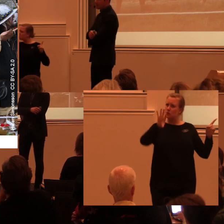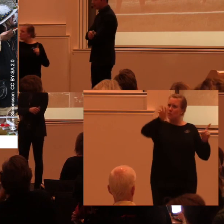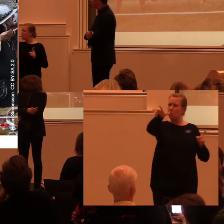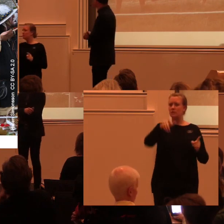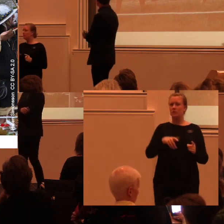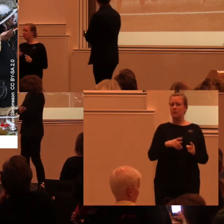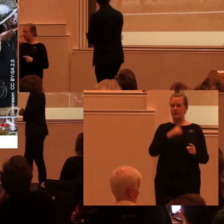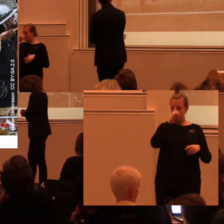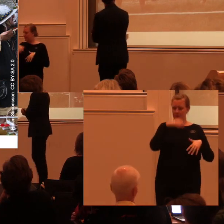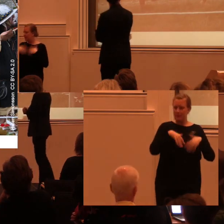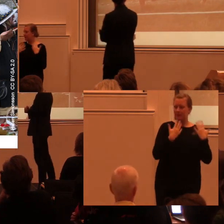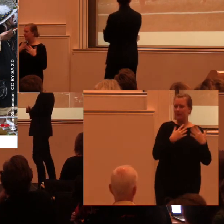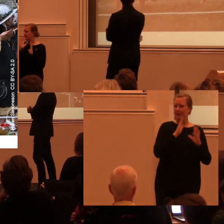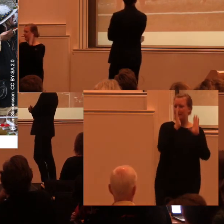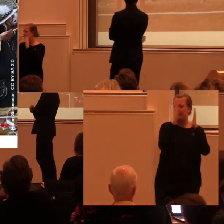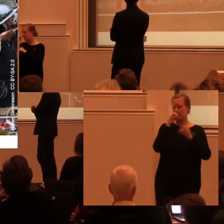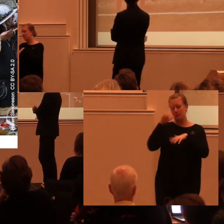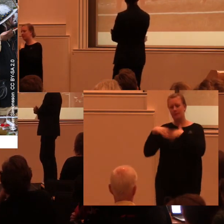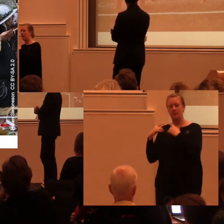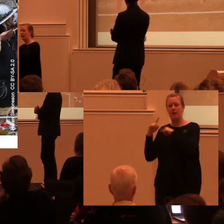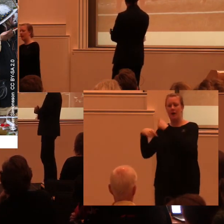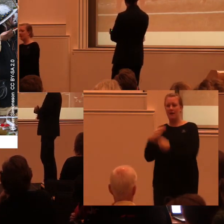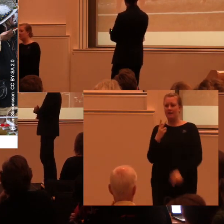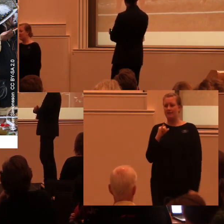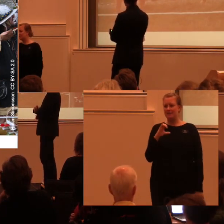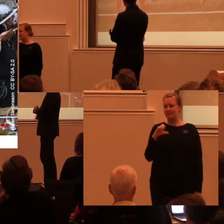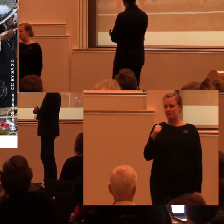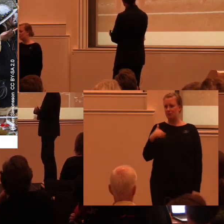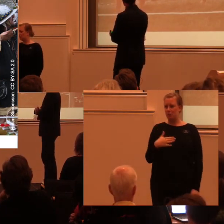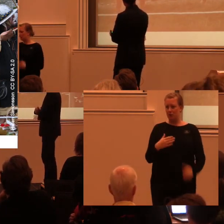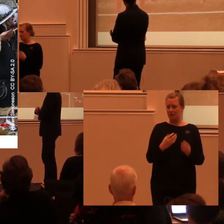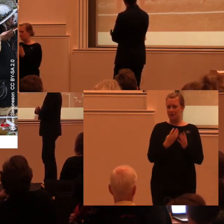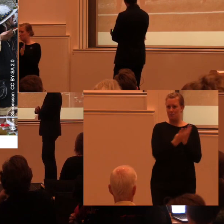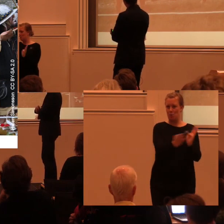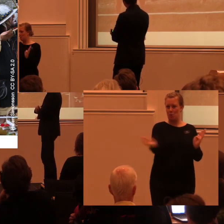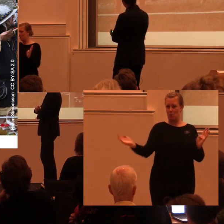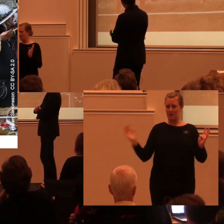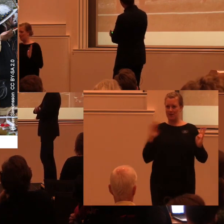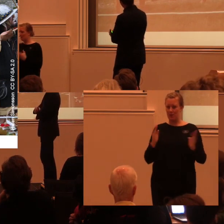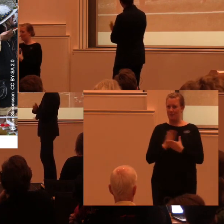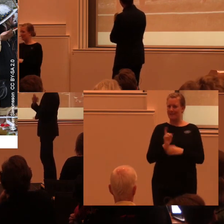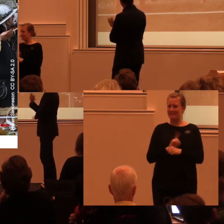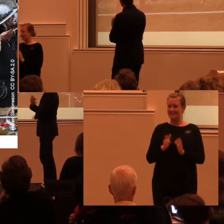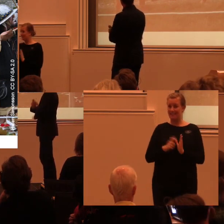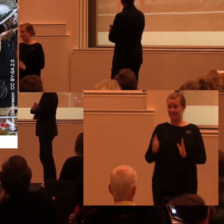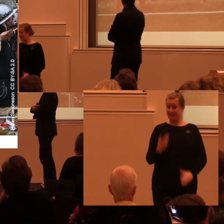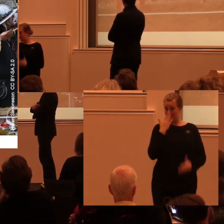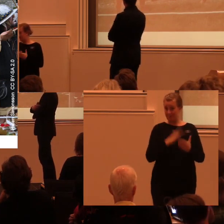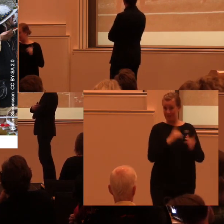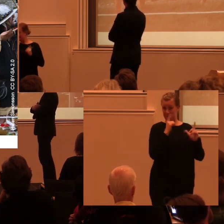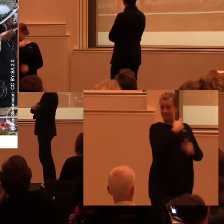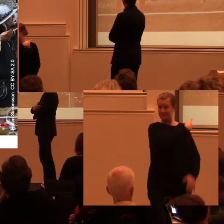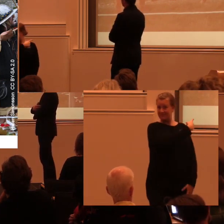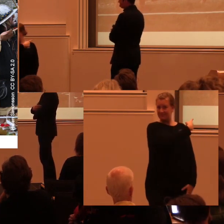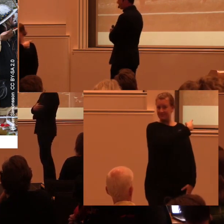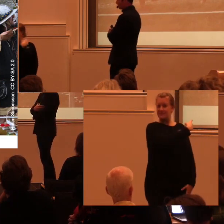kulturarv. Här har vi Visby Ringmur i bakgrunden och ett inslag från Medeltidsveckan. Och vi tänkte att det här får symbolisera lite grann i